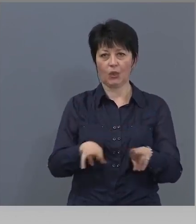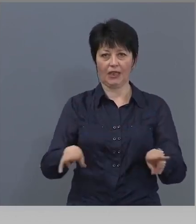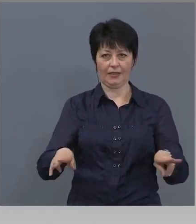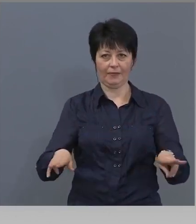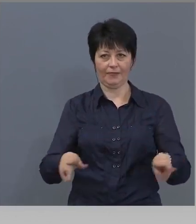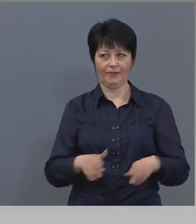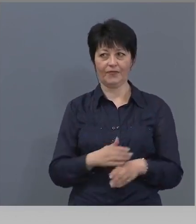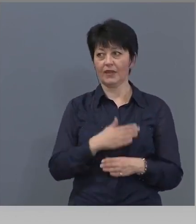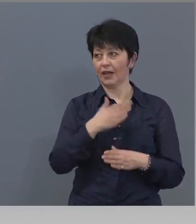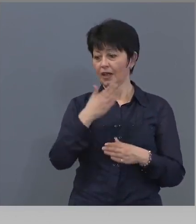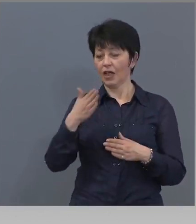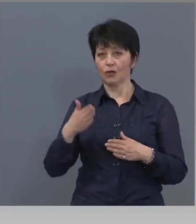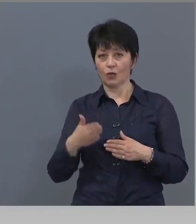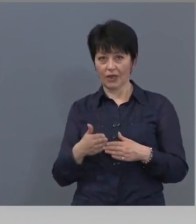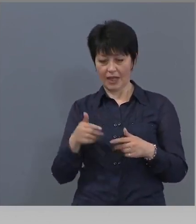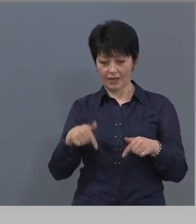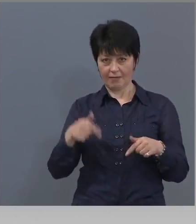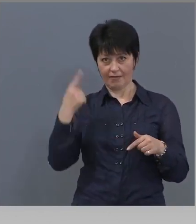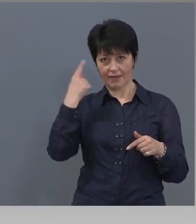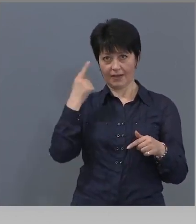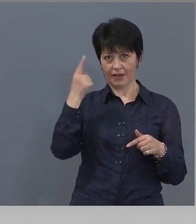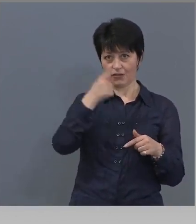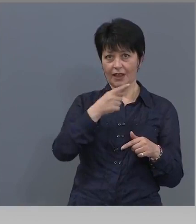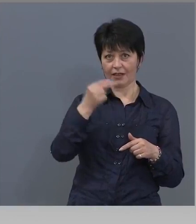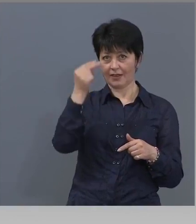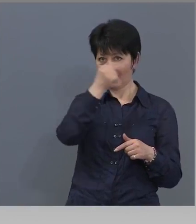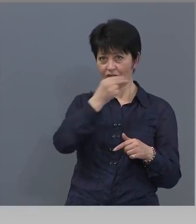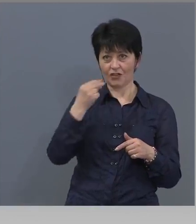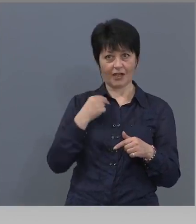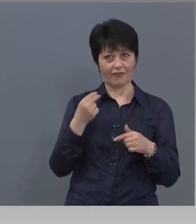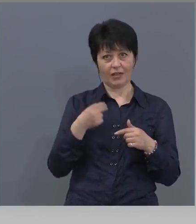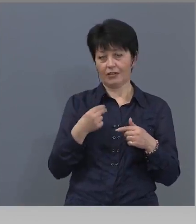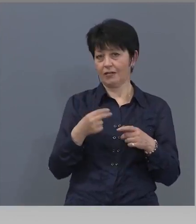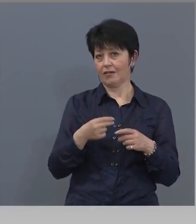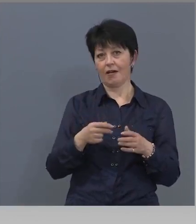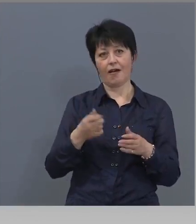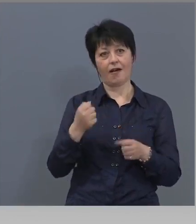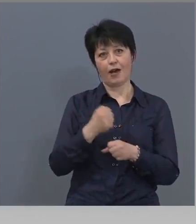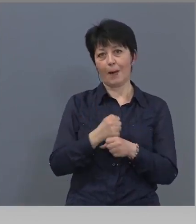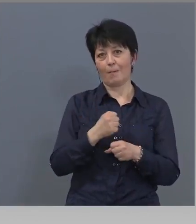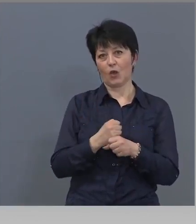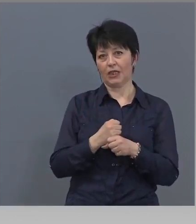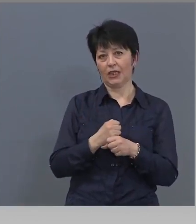Те и до ден днешен църквите работят. И манастирите работят.